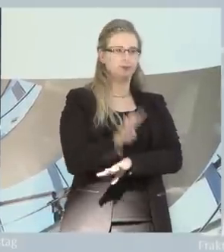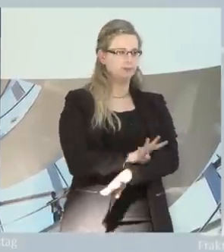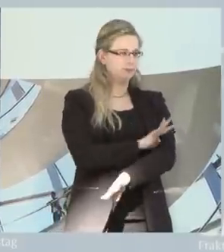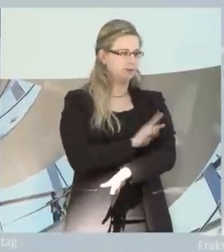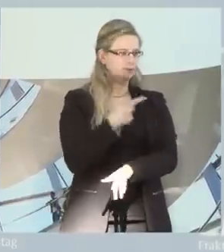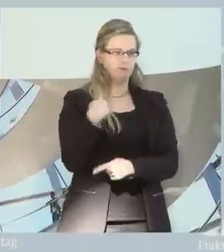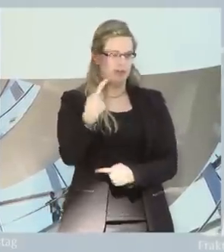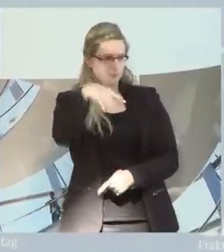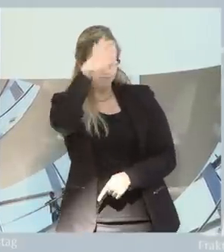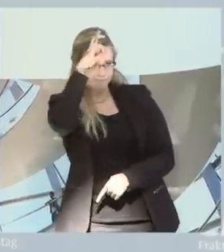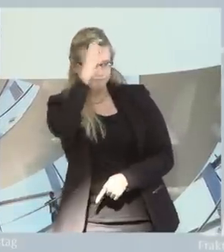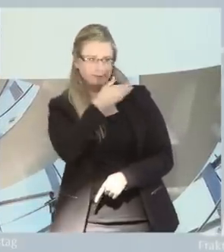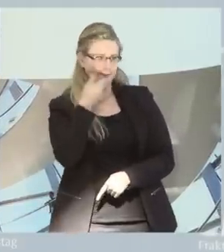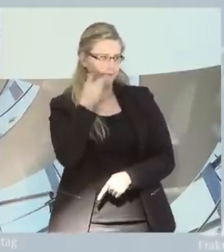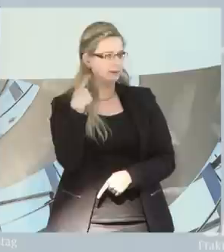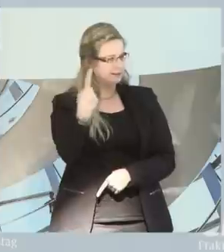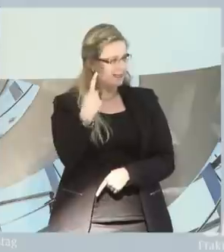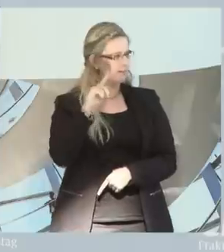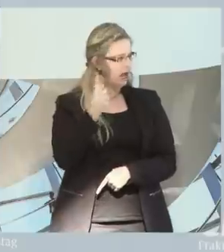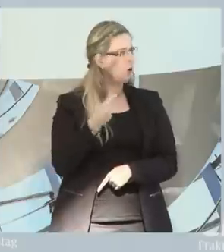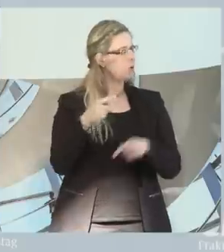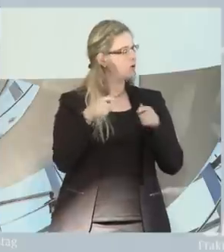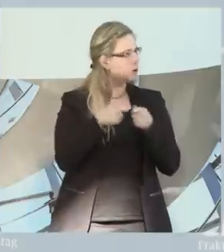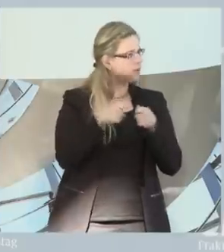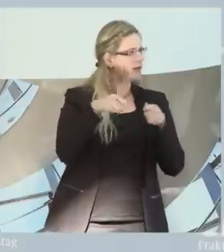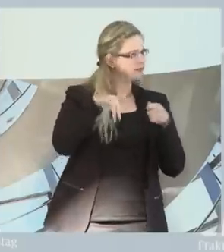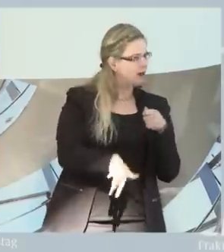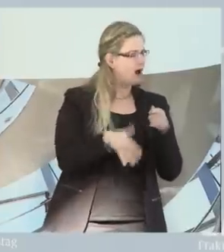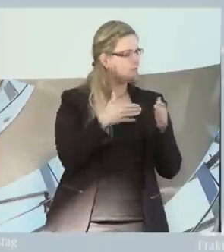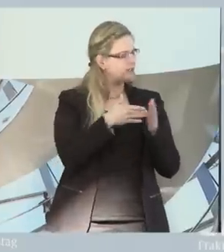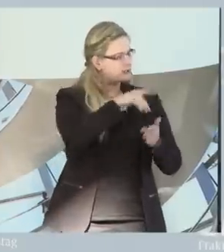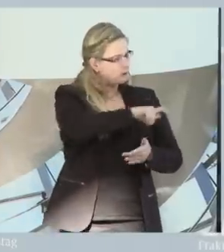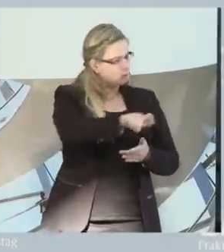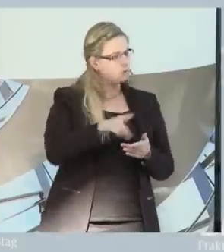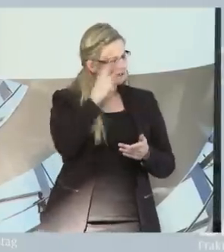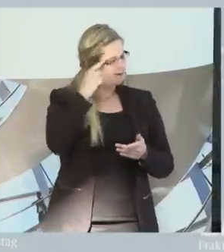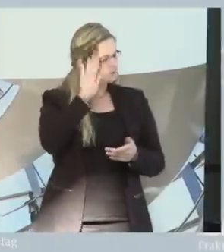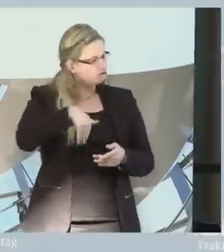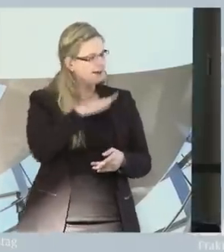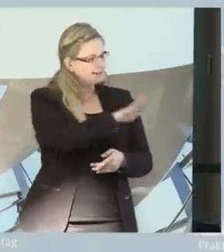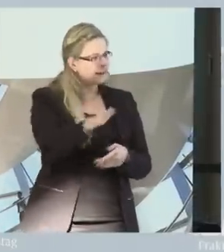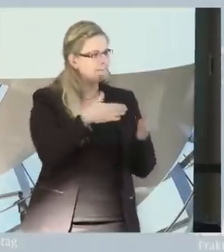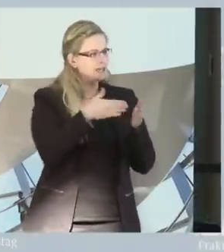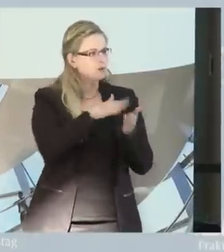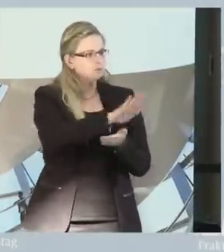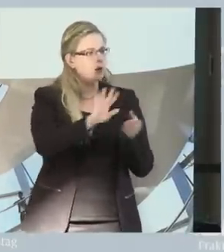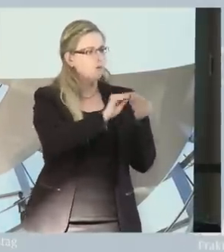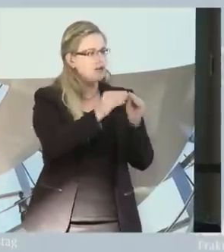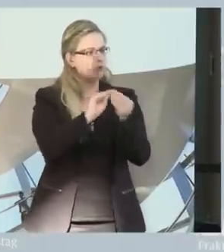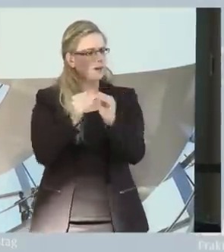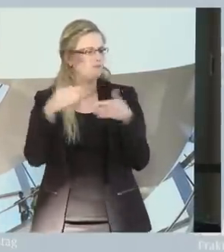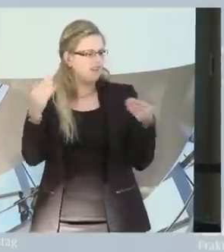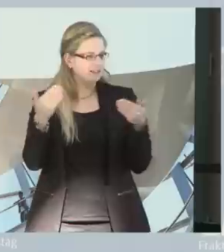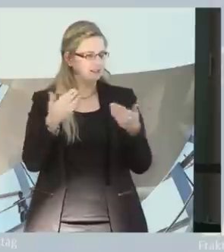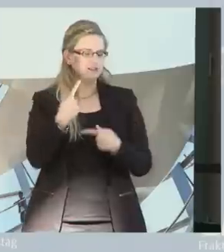der keine Ahnung hat, sondern jemand, der tief verwurzelt ist in die Problemlage, mit der sich Menschen mit Behinderungen zu